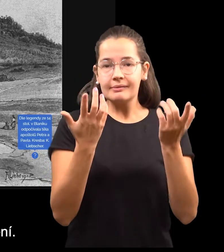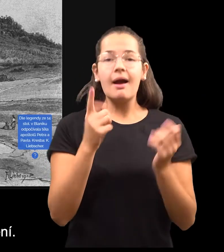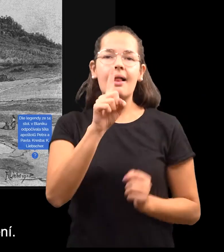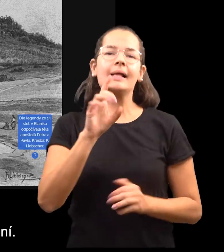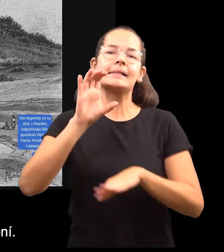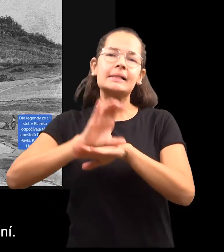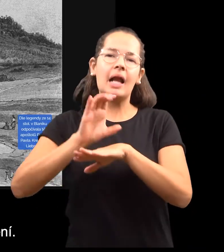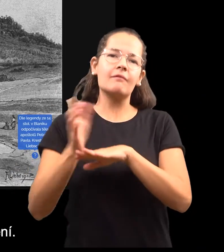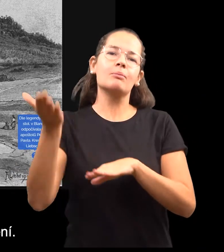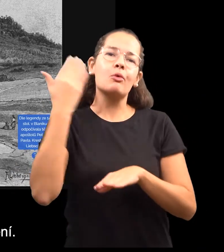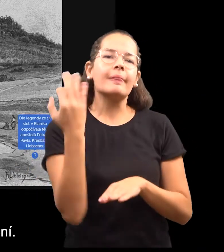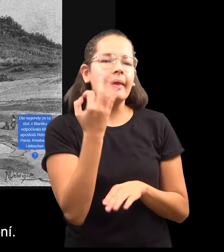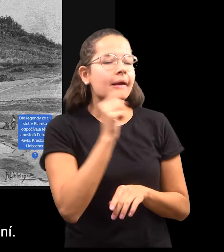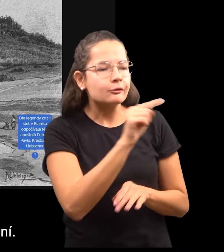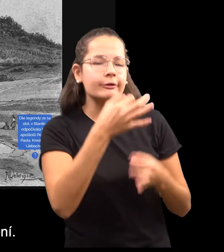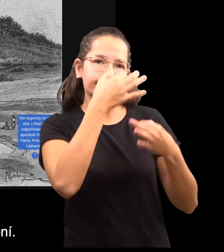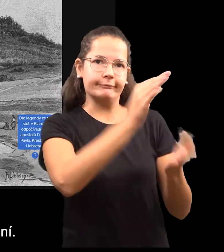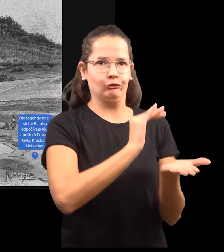schválení.